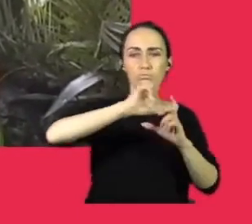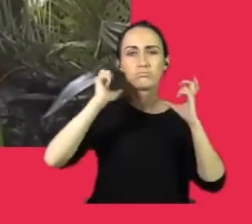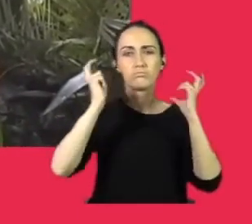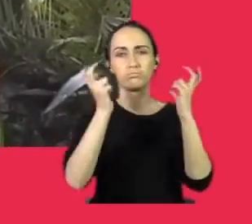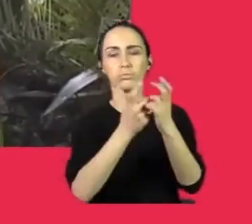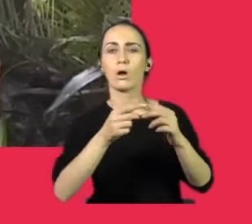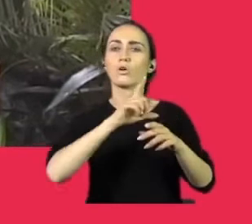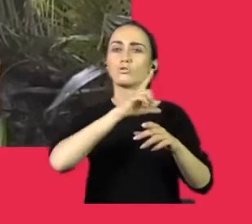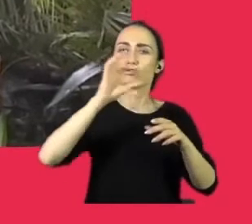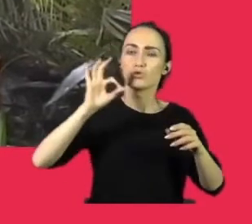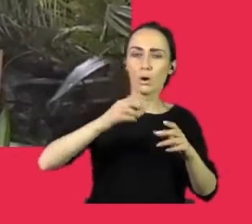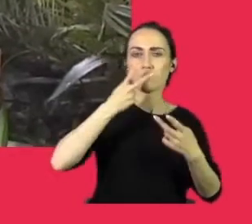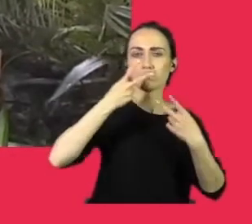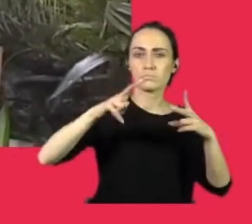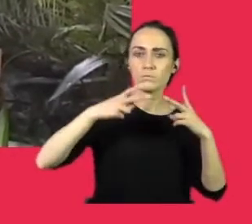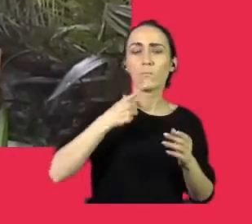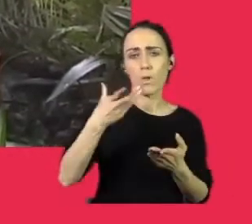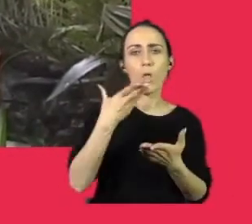ogrodzie zoologicznym, to się po prostu opłaca.